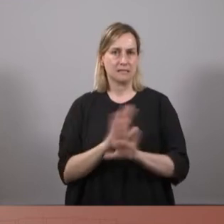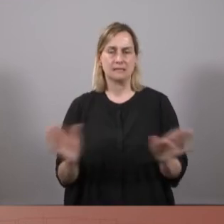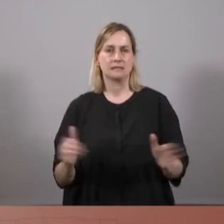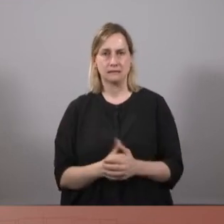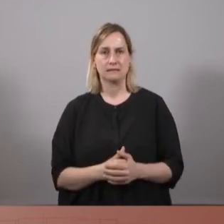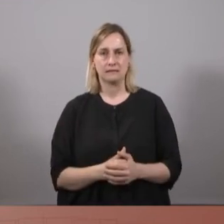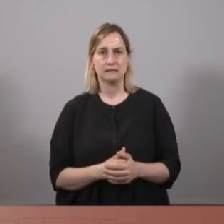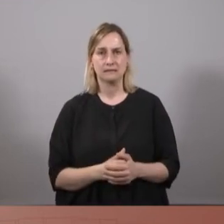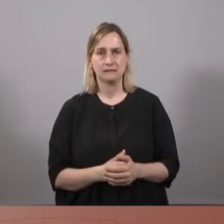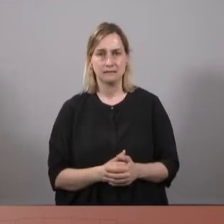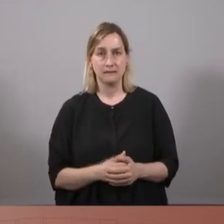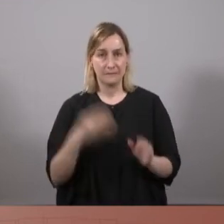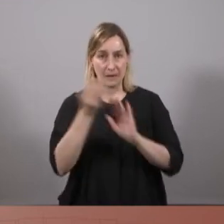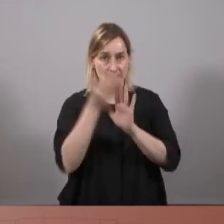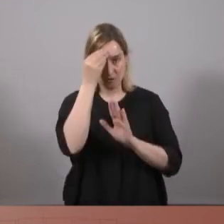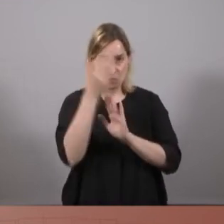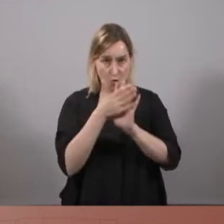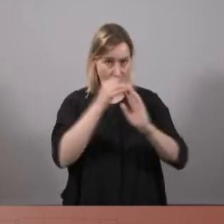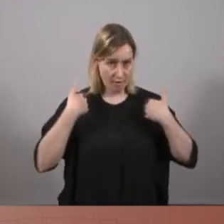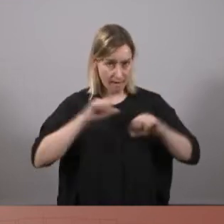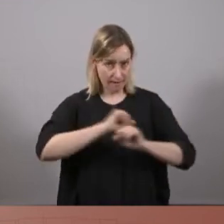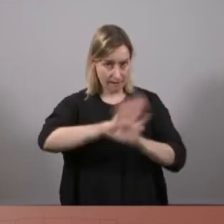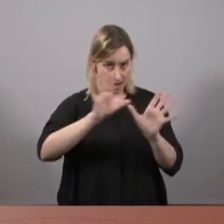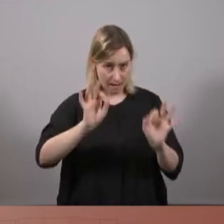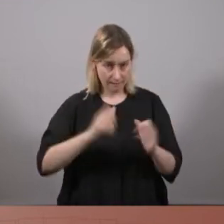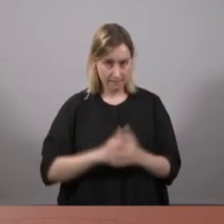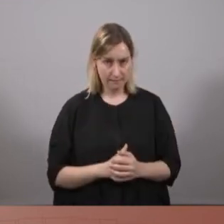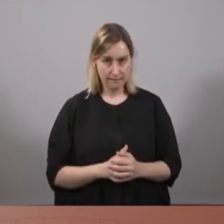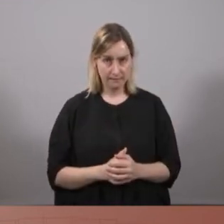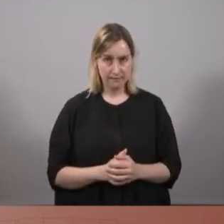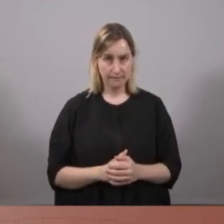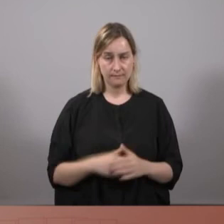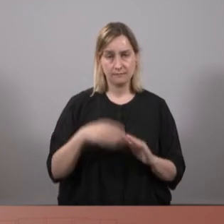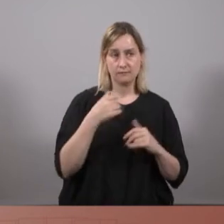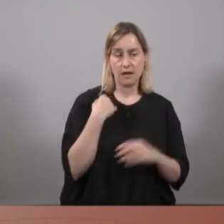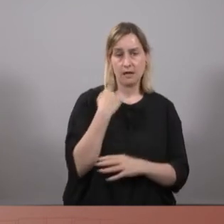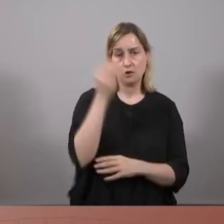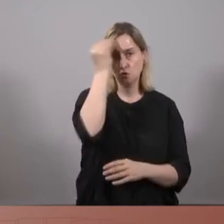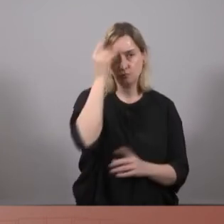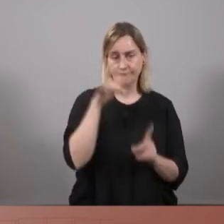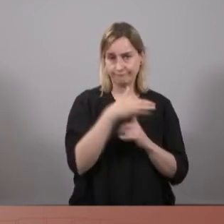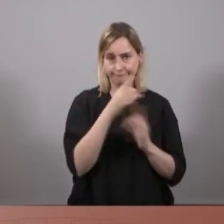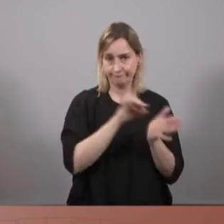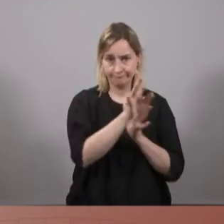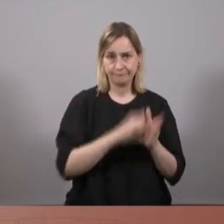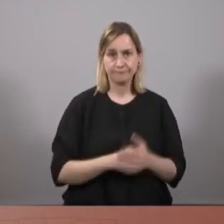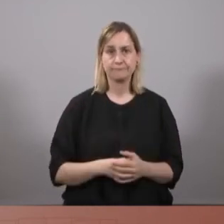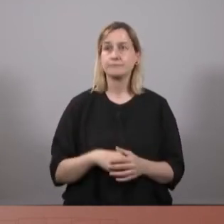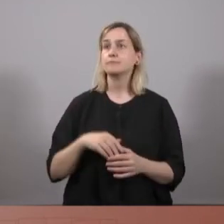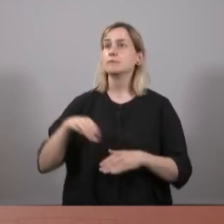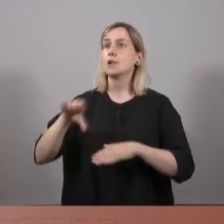Entenc que ho hauran aclarit, que hauran deixat clar aquest principi i aquest supòsit. El conseller Helena,